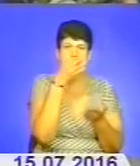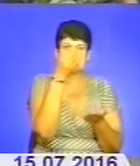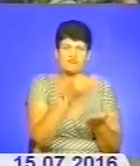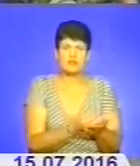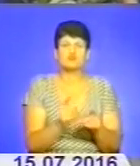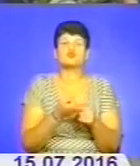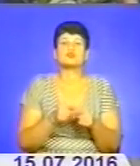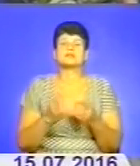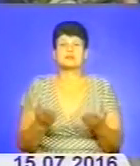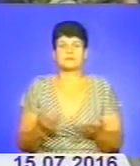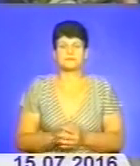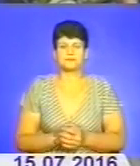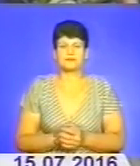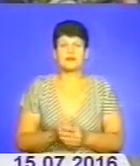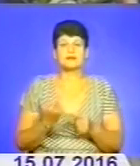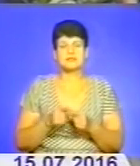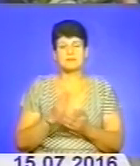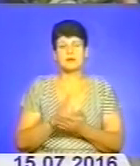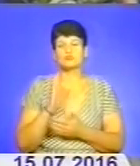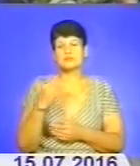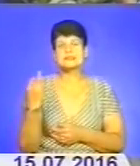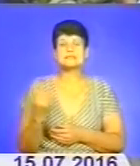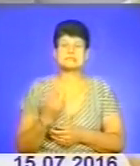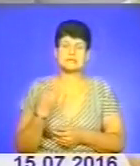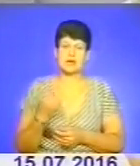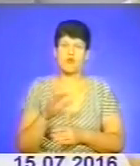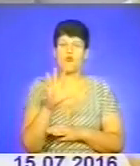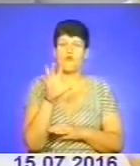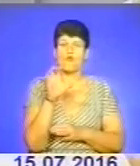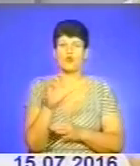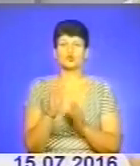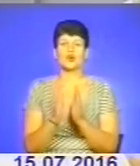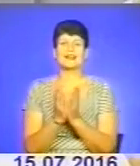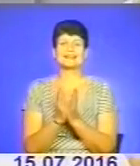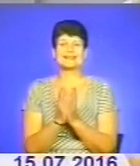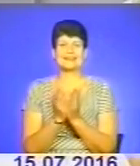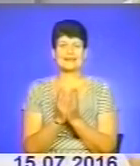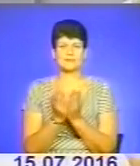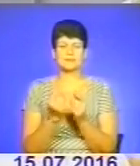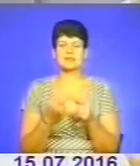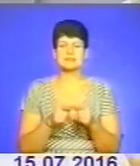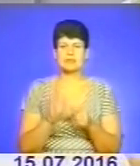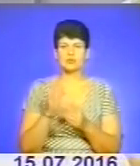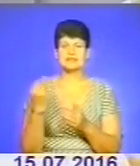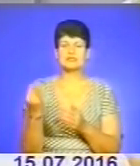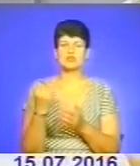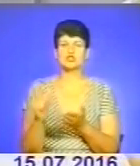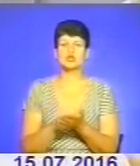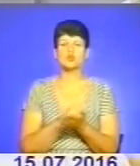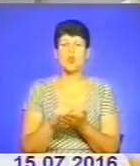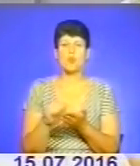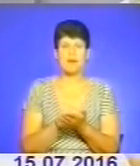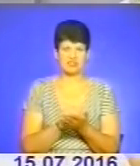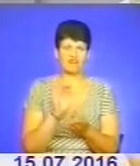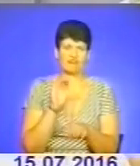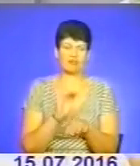Що це має бути? Взагалі це має бути дуже цікаво. Це має бути фотокнига. Тобто це буде такий історичний документ, фактично, який